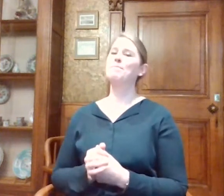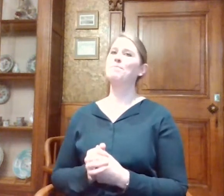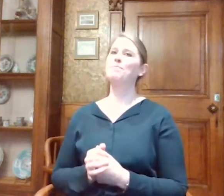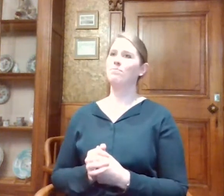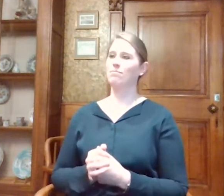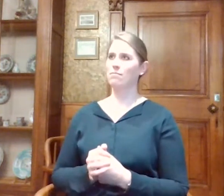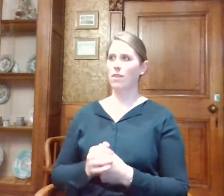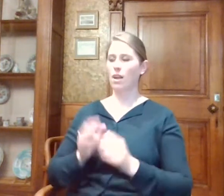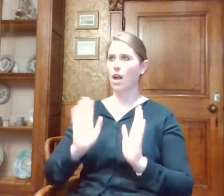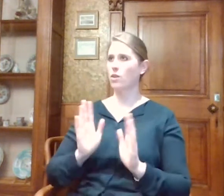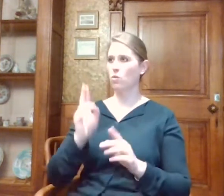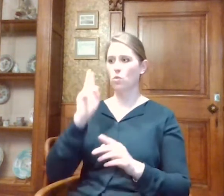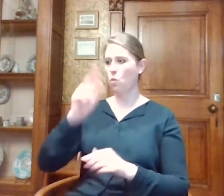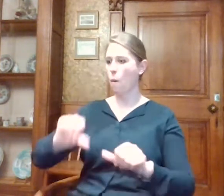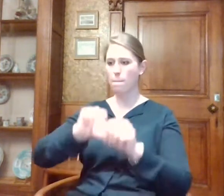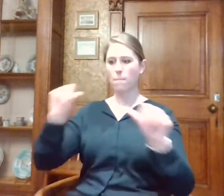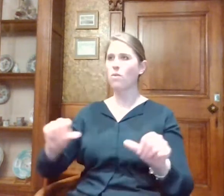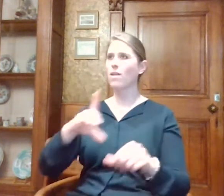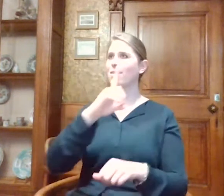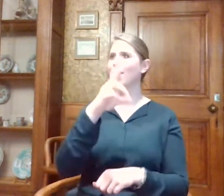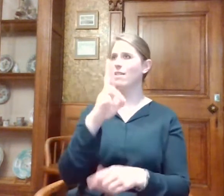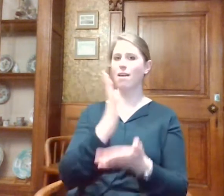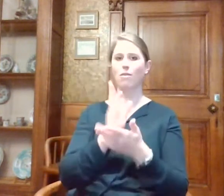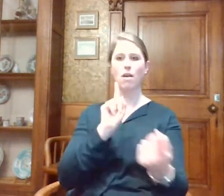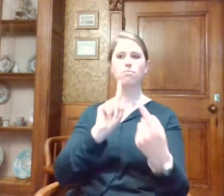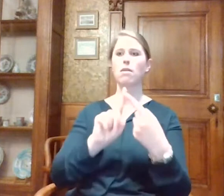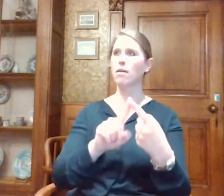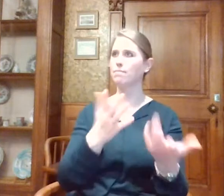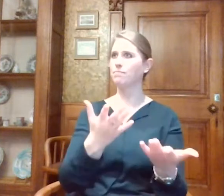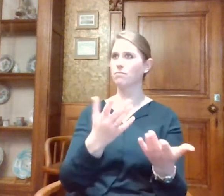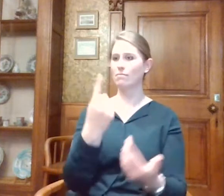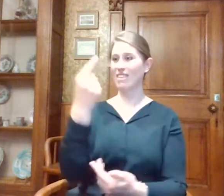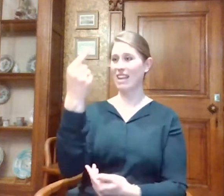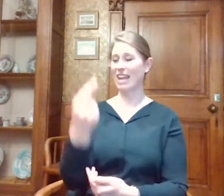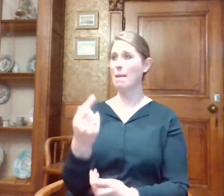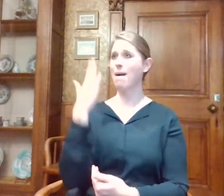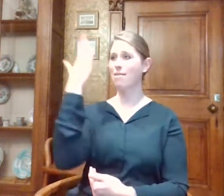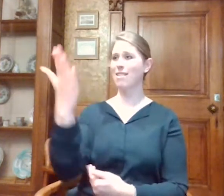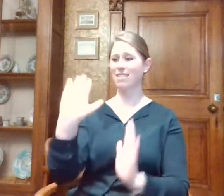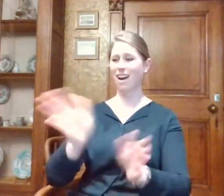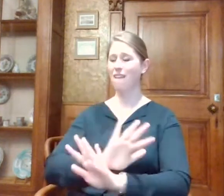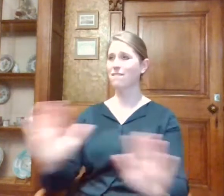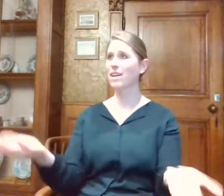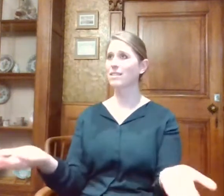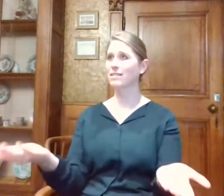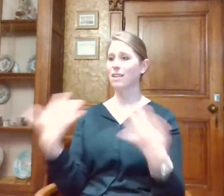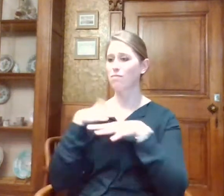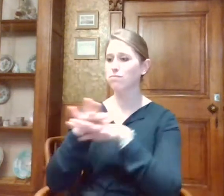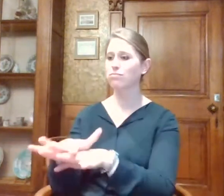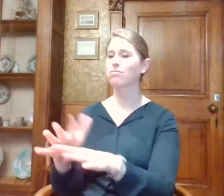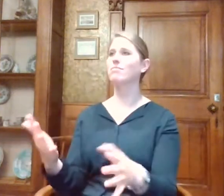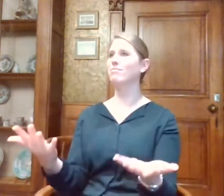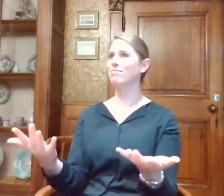En ja, we hebben daar gewoon werk van gemaakt. We hebben David Heegel gecontacteerd. En ik zeg het, op een maand tijd had hij dat geleverd, hebben wij dat geïmplementeerd.